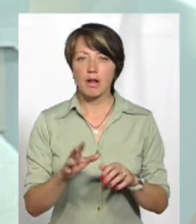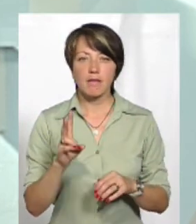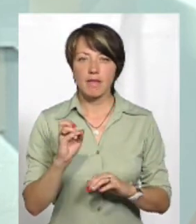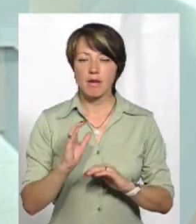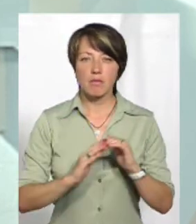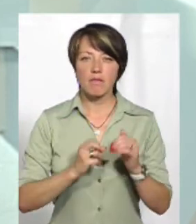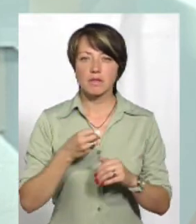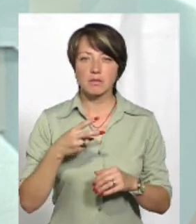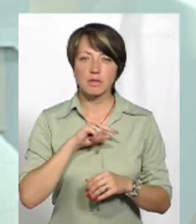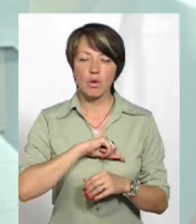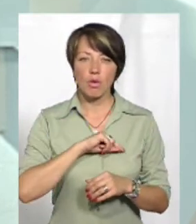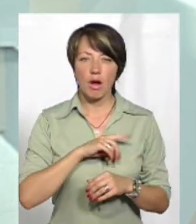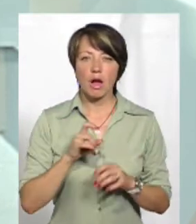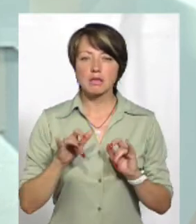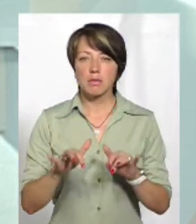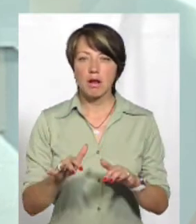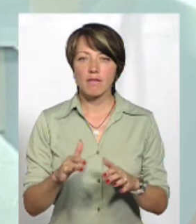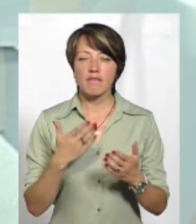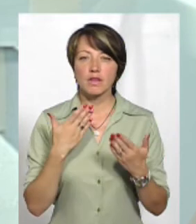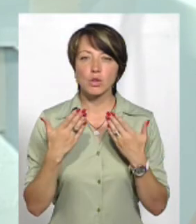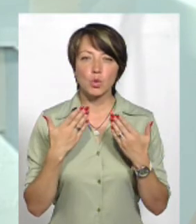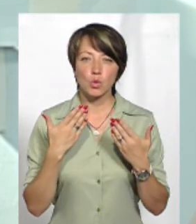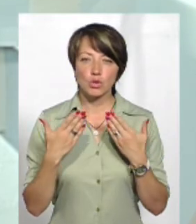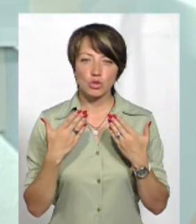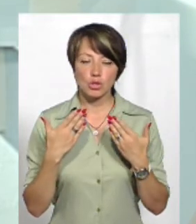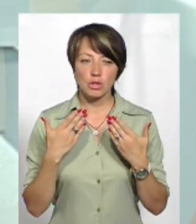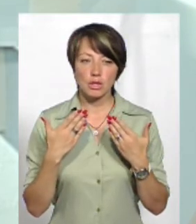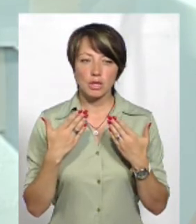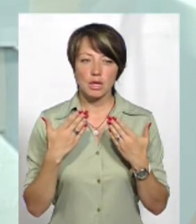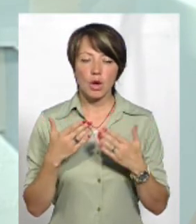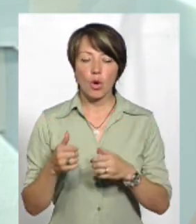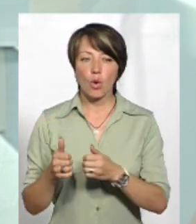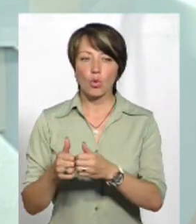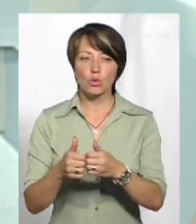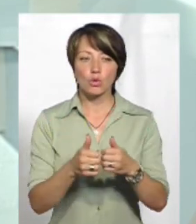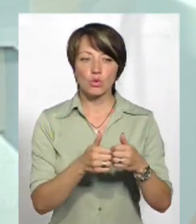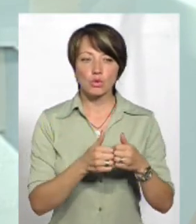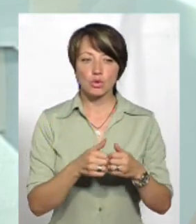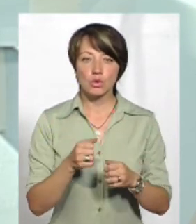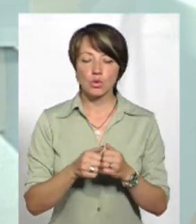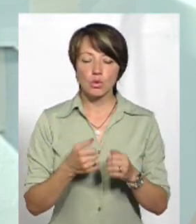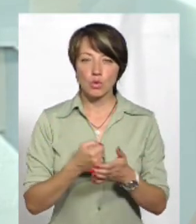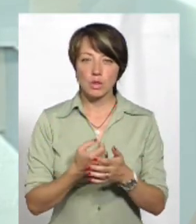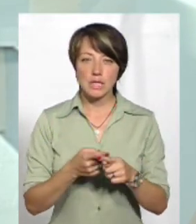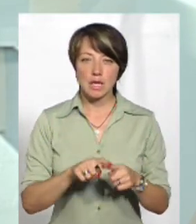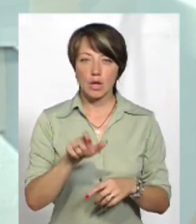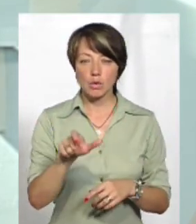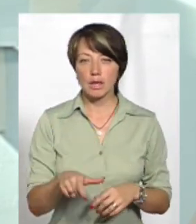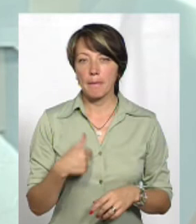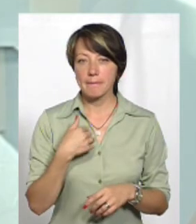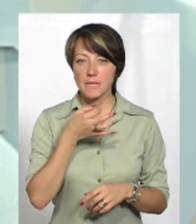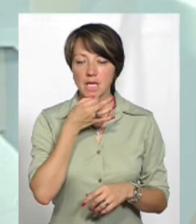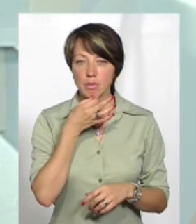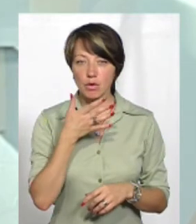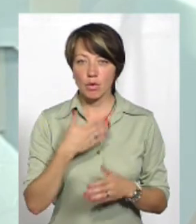не в професіональному психологу, а справа у відношенні оточуючих до цієї людини. І мені